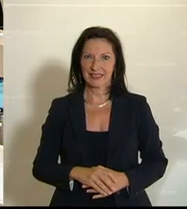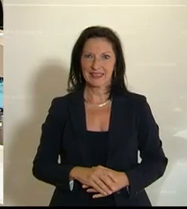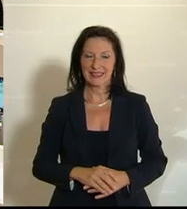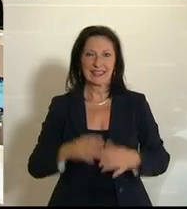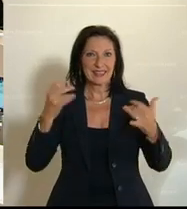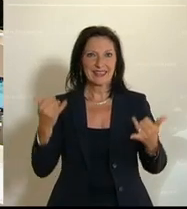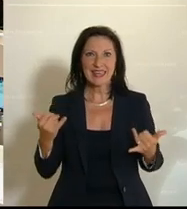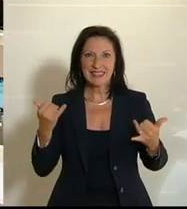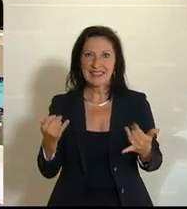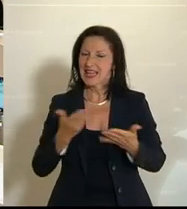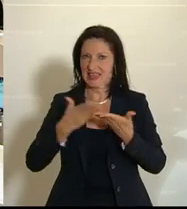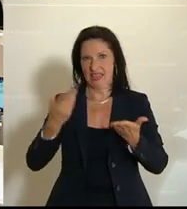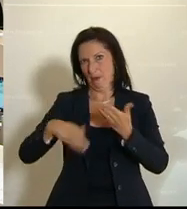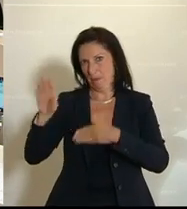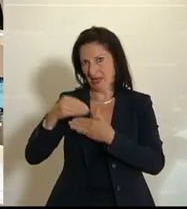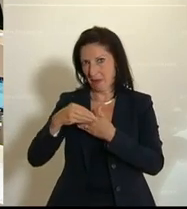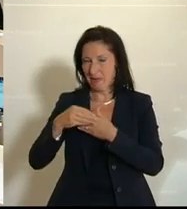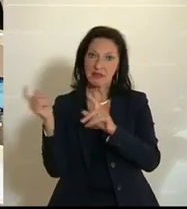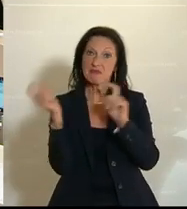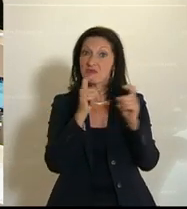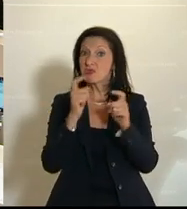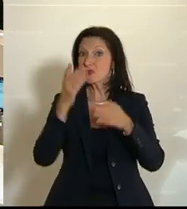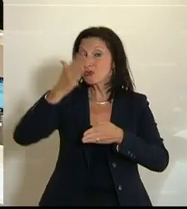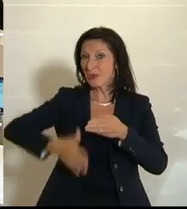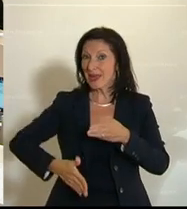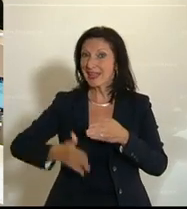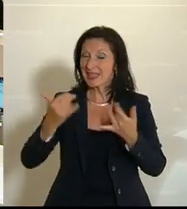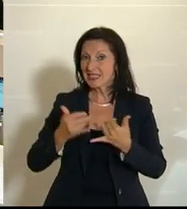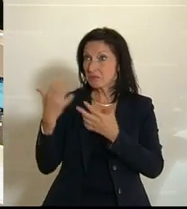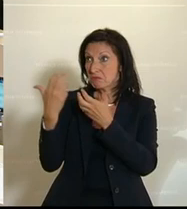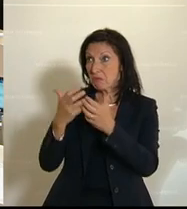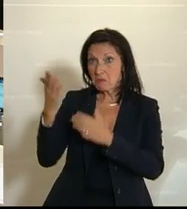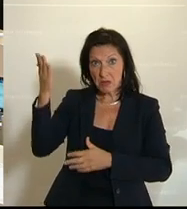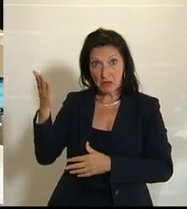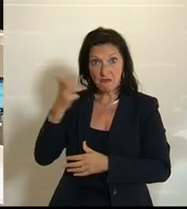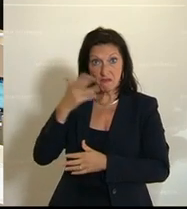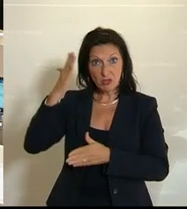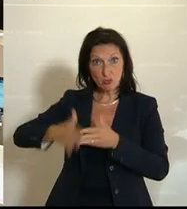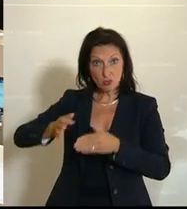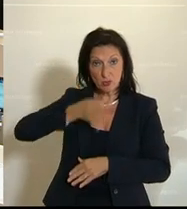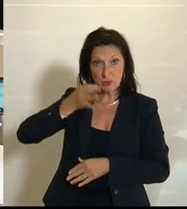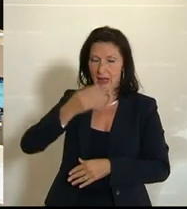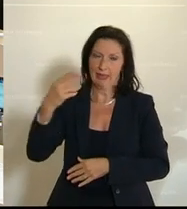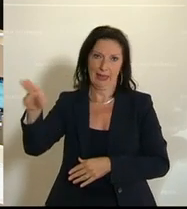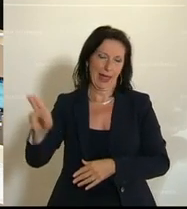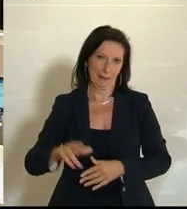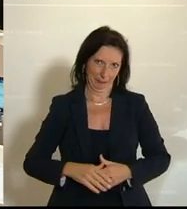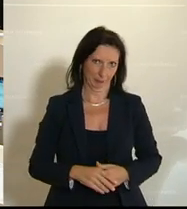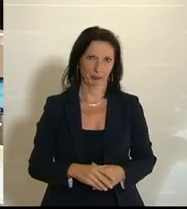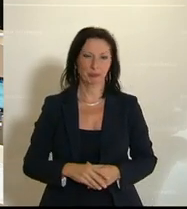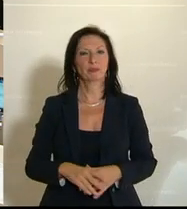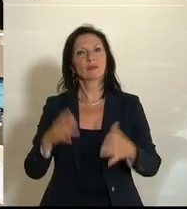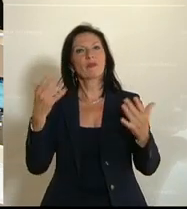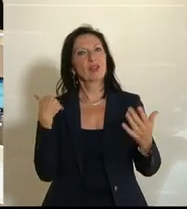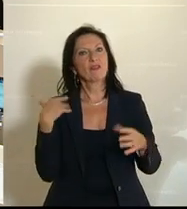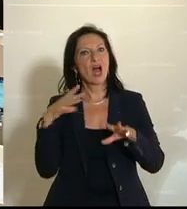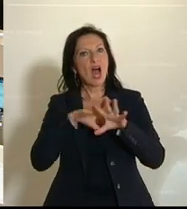Zu Wort ist niemand mehr gemeldet, die Debatte ist daher geschlossen. Wünscht der Herr Berichterstatter das Schlusswort? Nein, das ist nicht der Fall. Wie